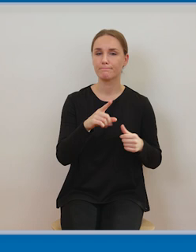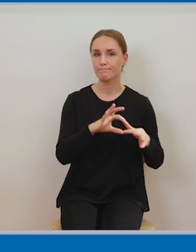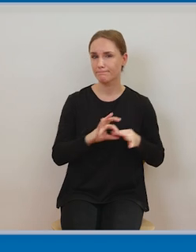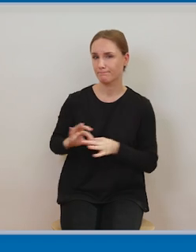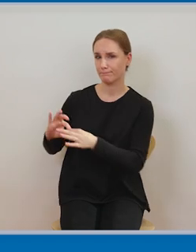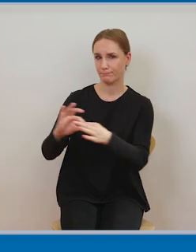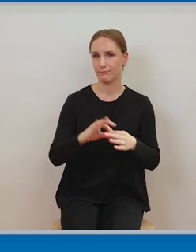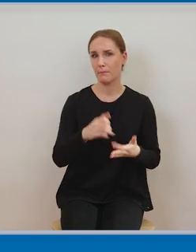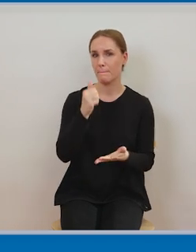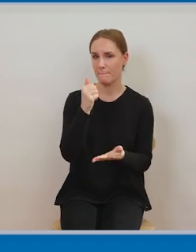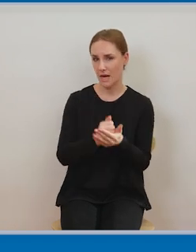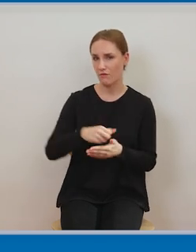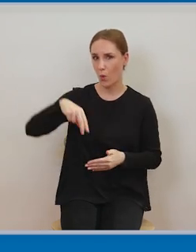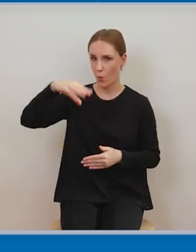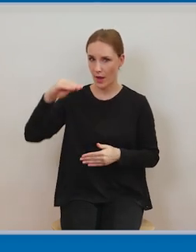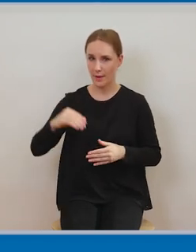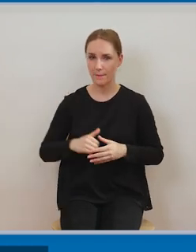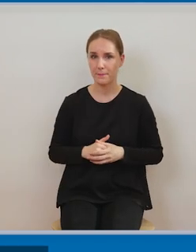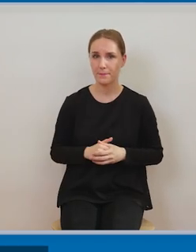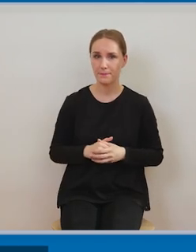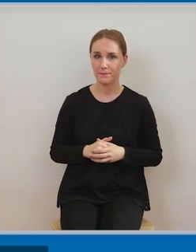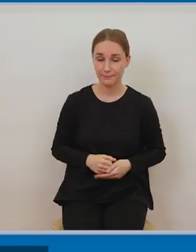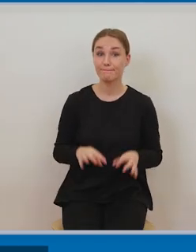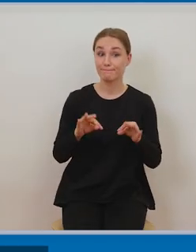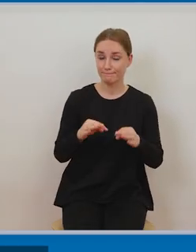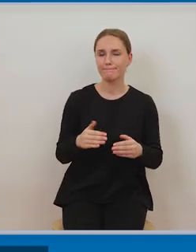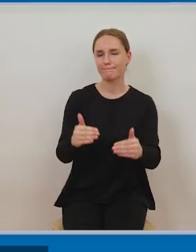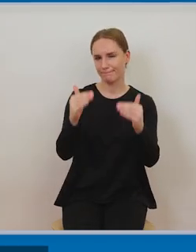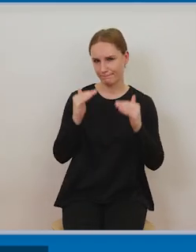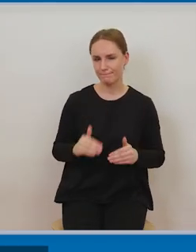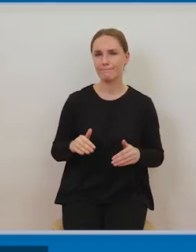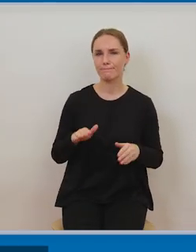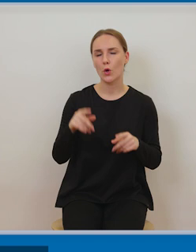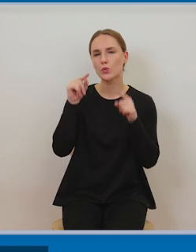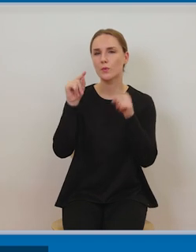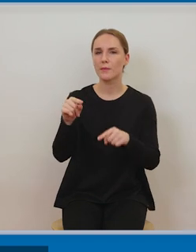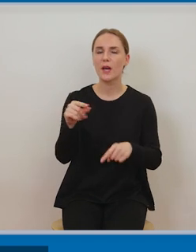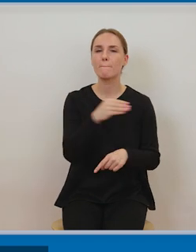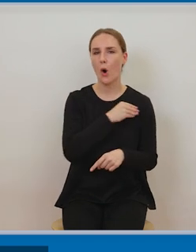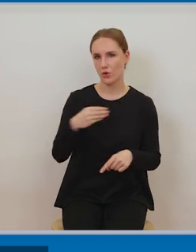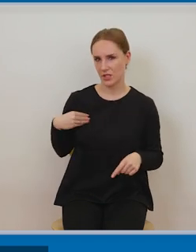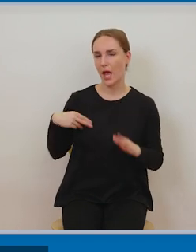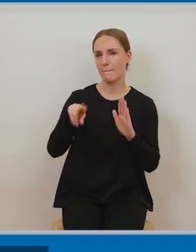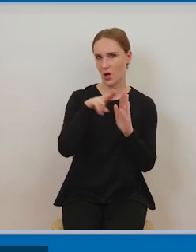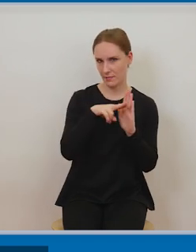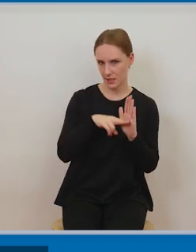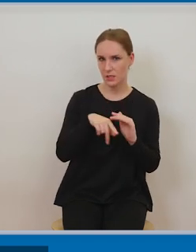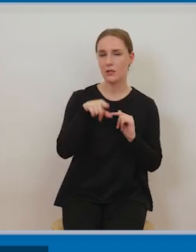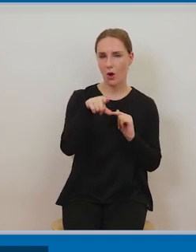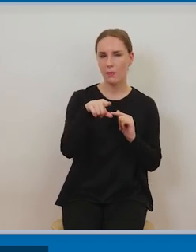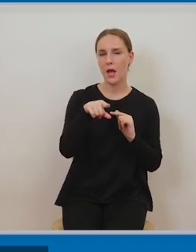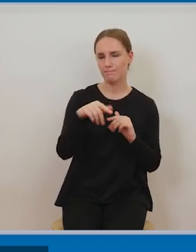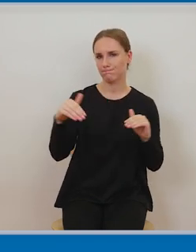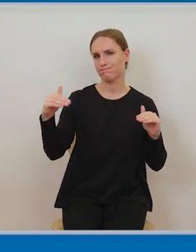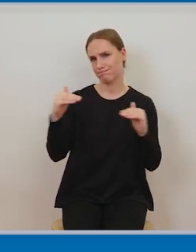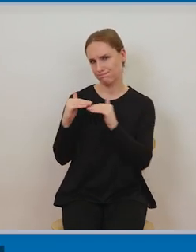użytku utworów, która została uregulowana w artykule 31-33 z indeksem górnym 1 ustawy o prawie autorskim i